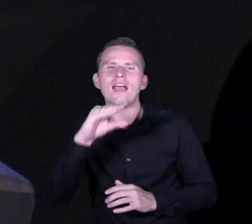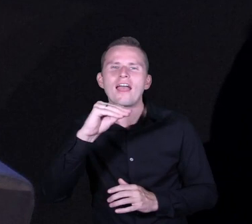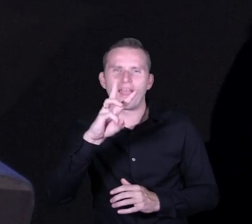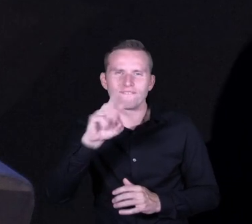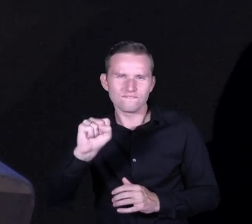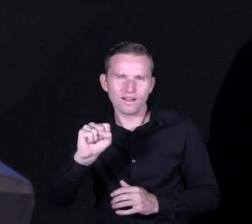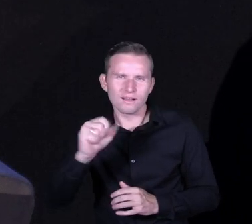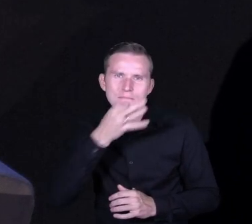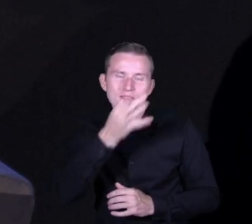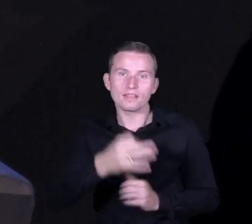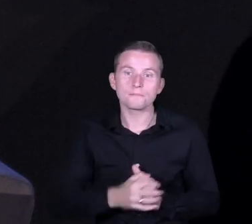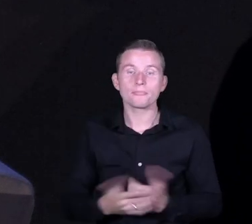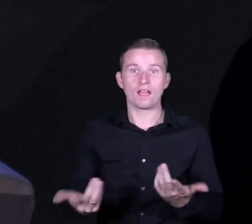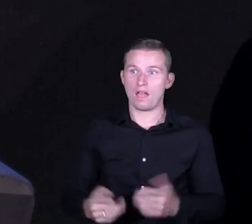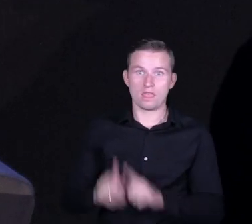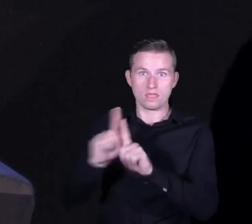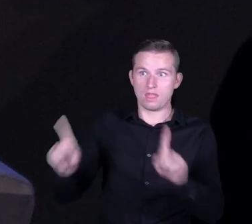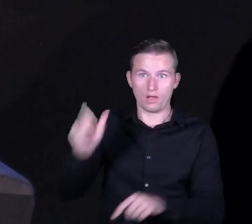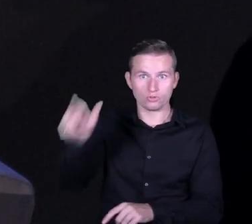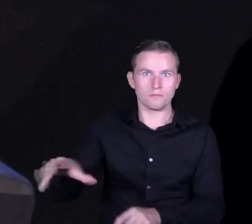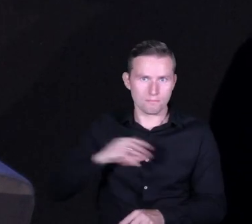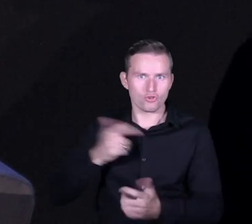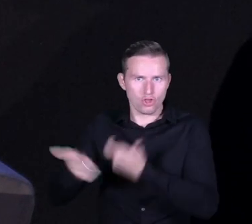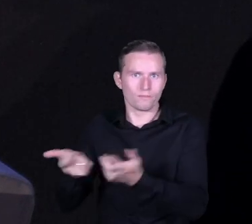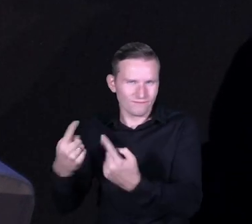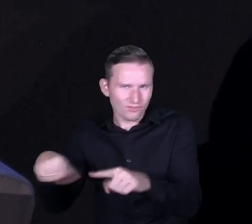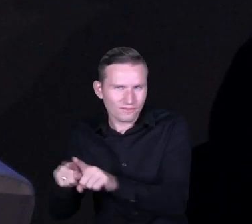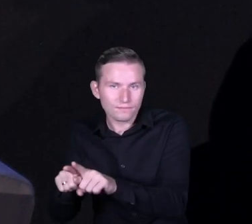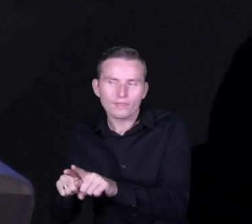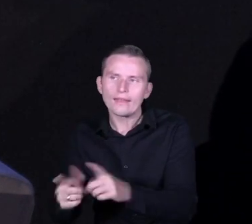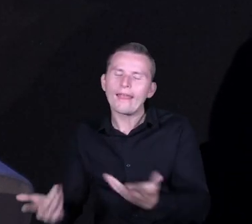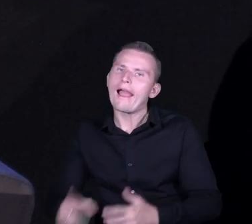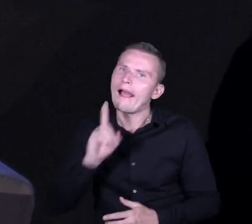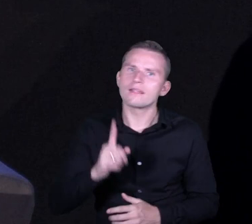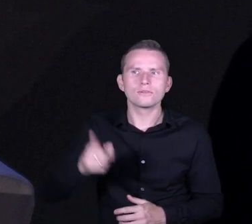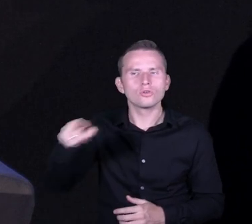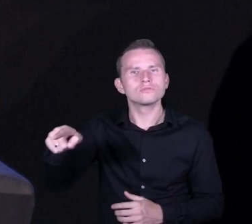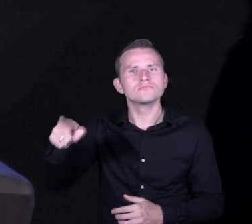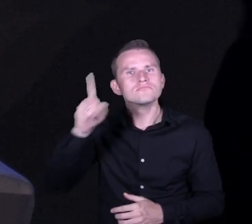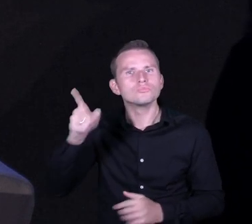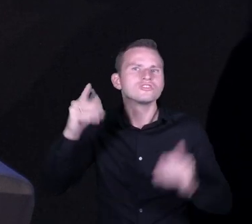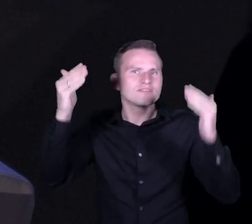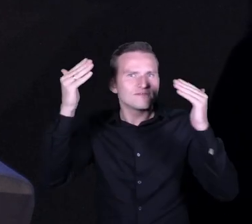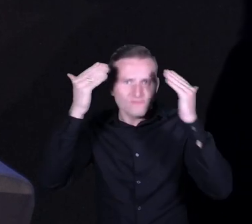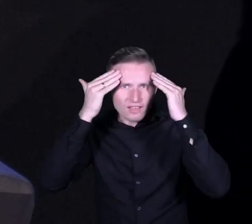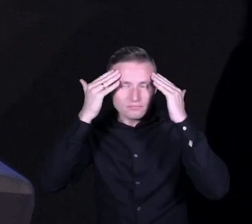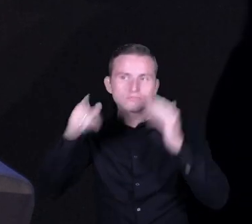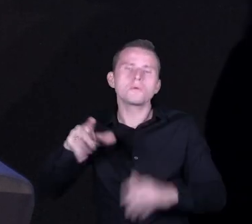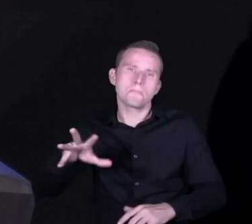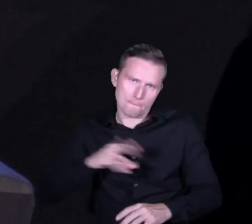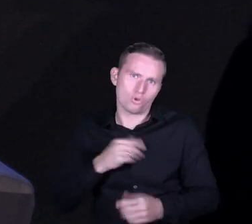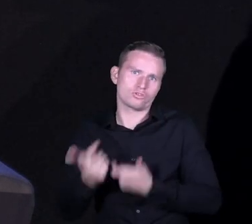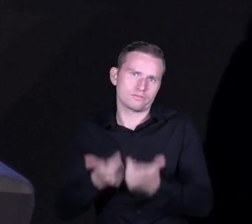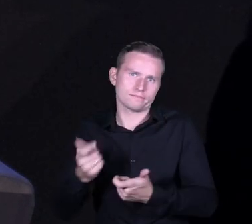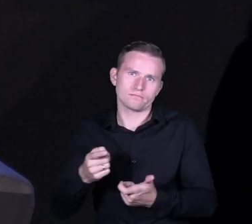bo no właśnie nauczyciel może to realizować, ale musi mieć, wiedzieć, że po pierwsze może, że to jest